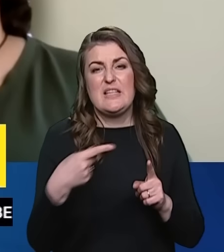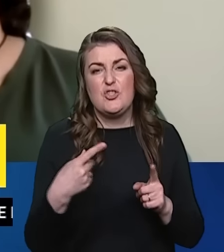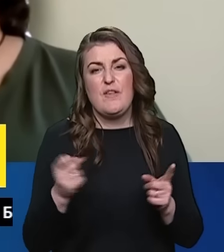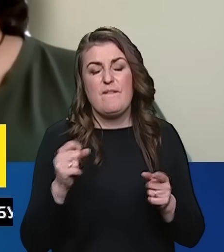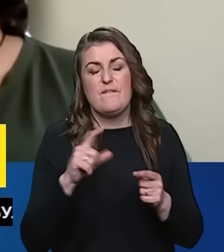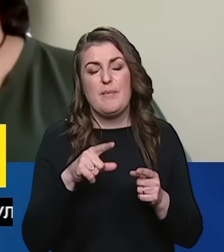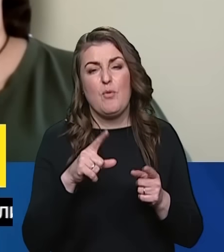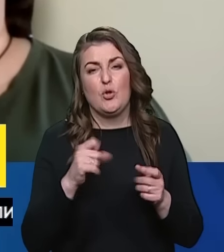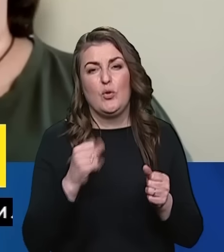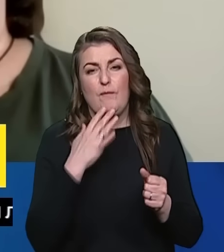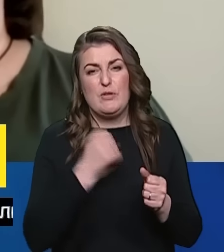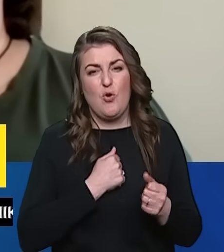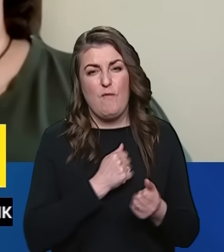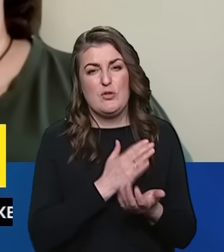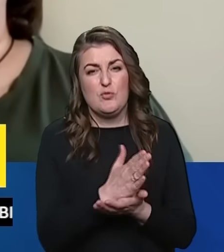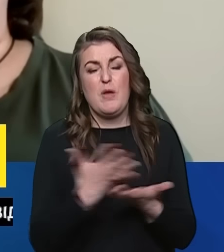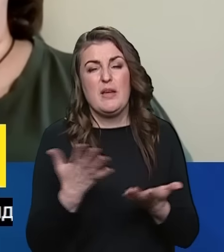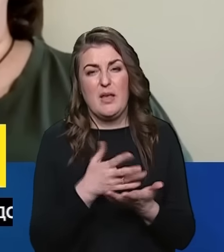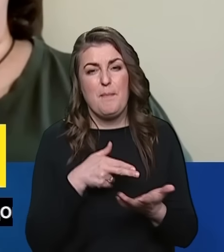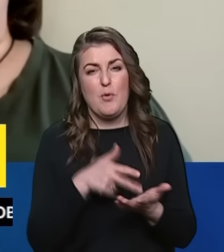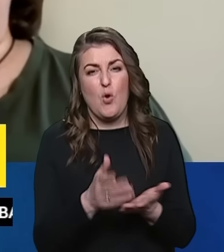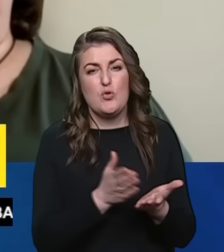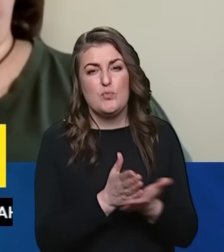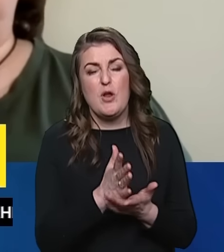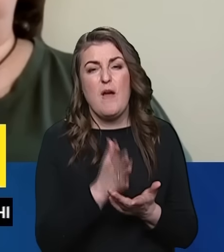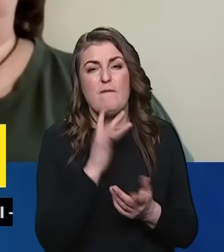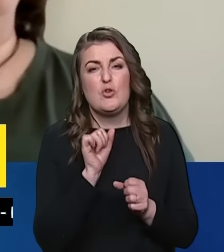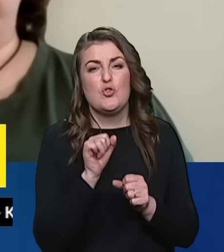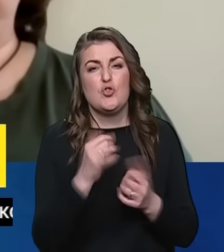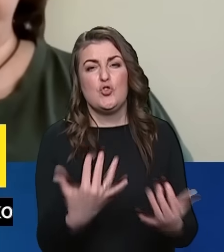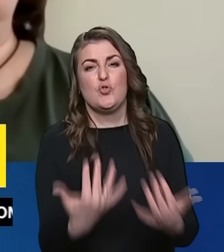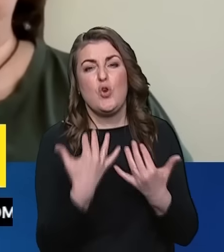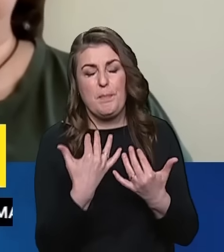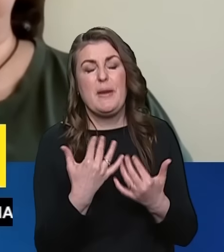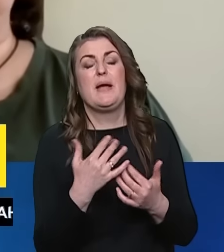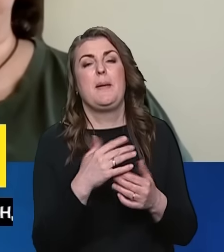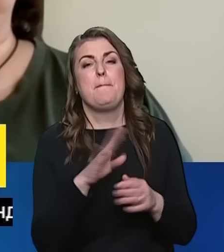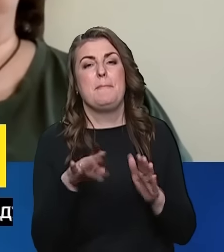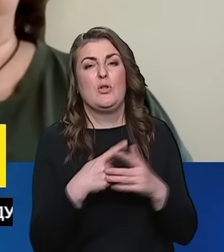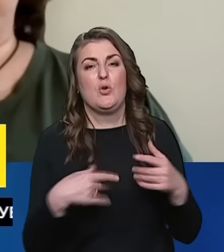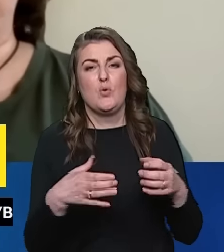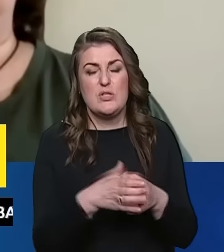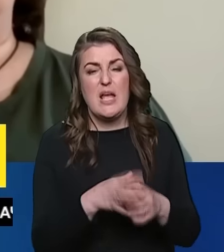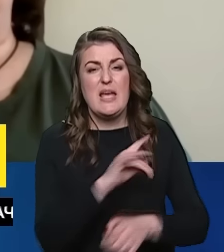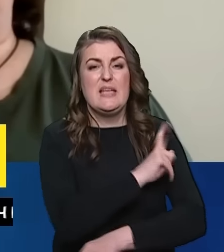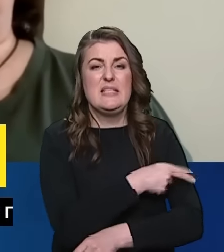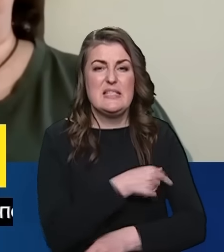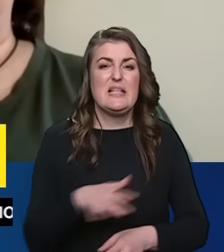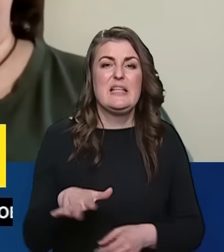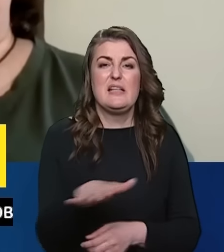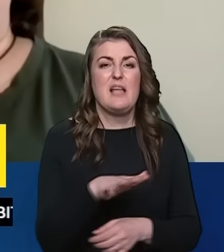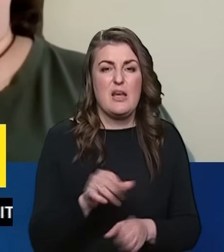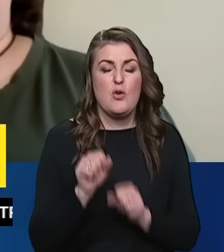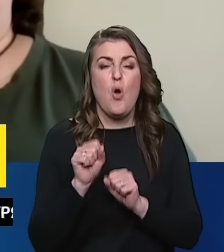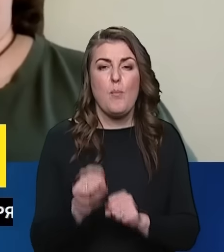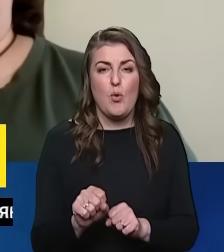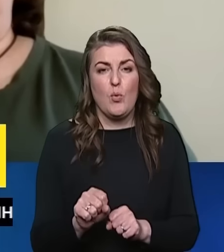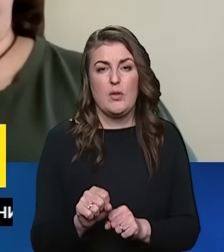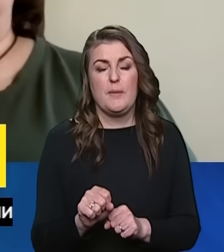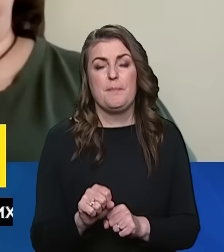'я військовослужбовців, які проходять службу в штурмових підрозділах сухопутних військ і сил територіальної оборони.